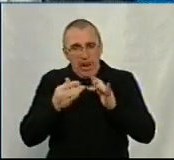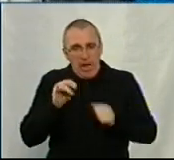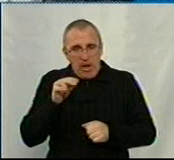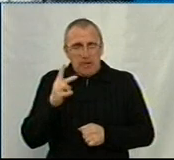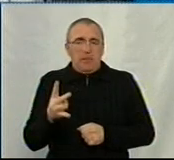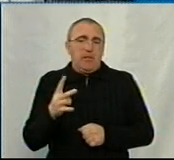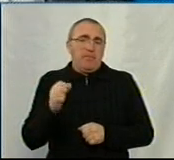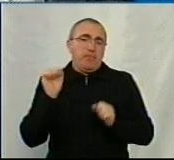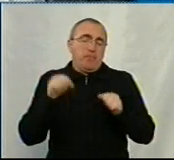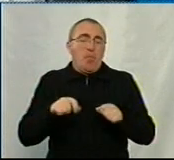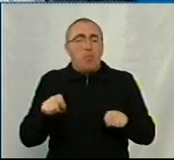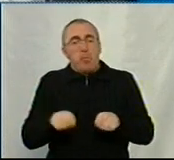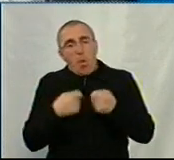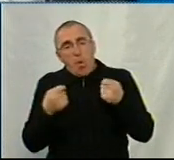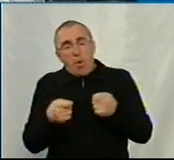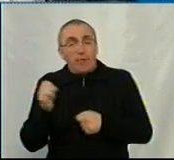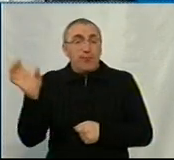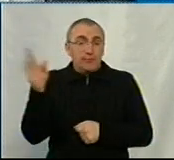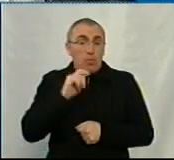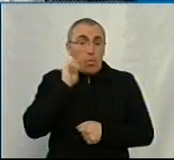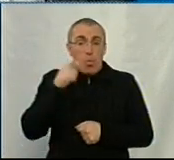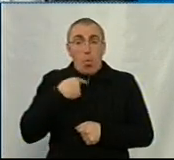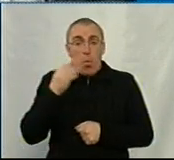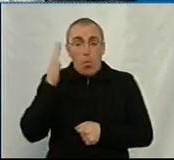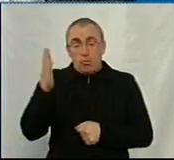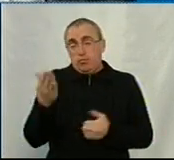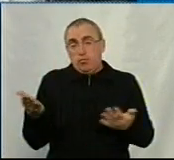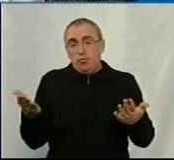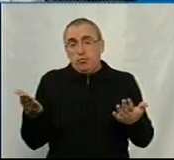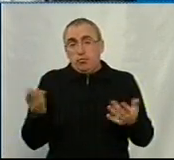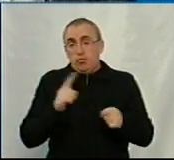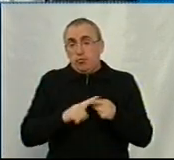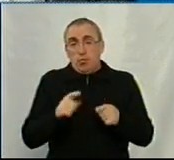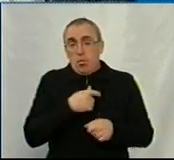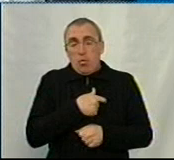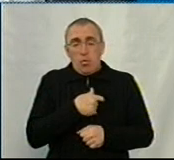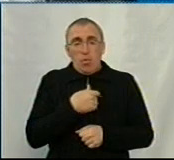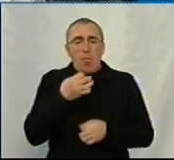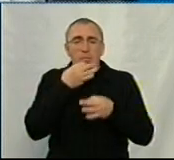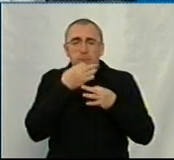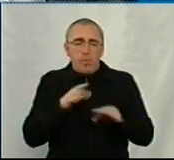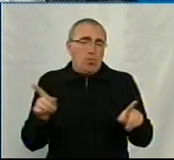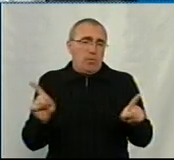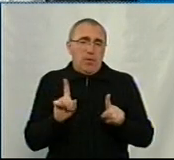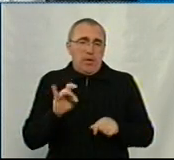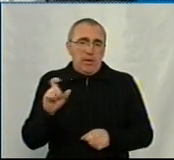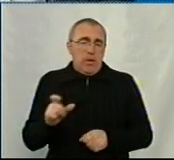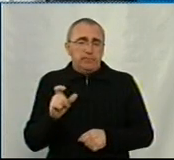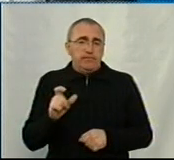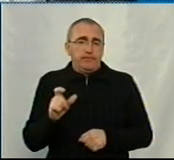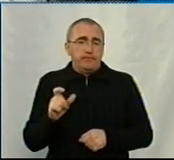можливо, певні порушення. Якщо вся країна буде голосувати онлайн, то наші 40 депутатів проголосують. будь-якому разі. І як